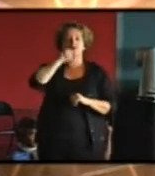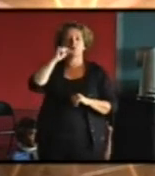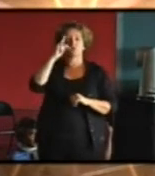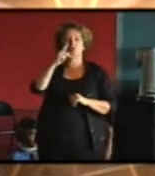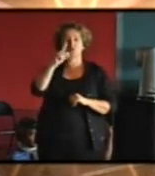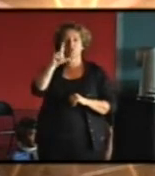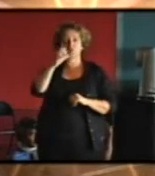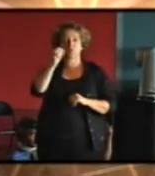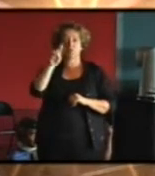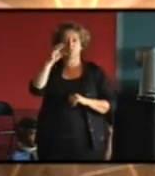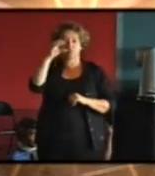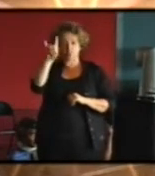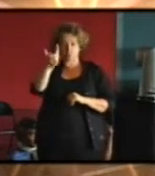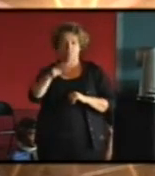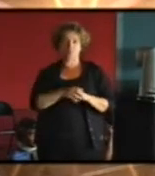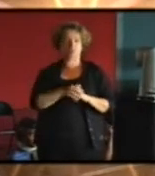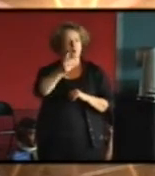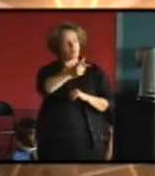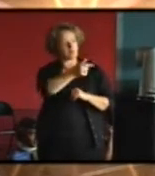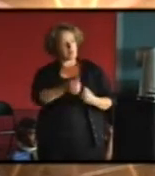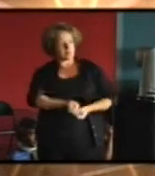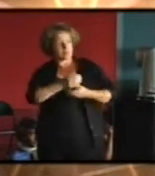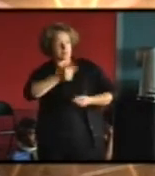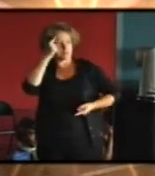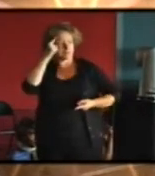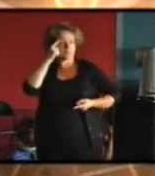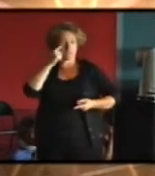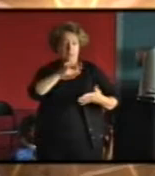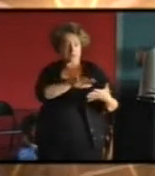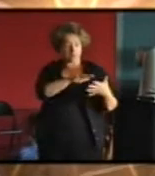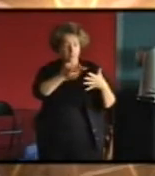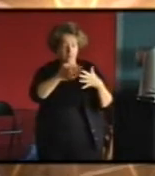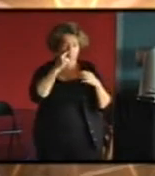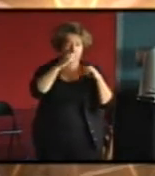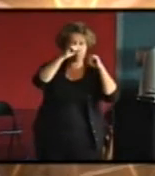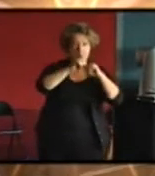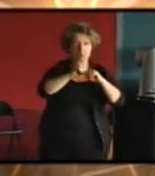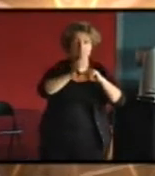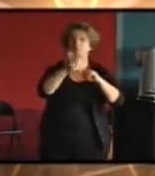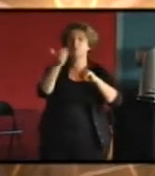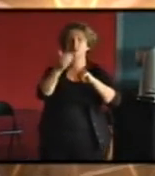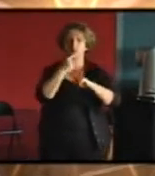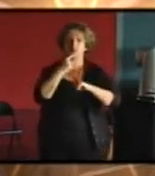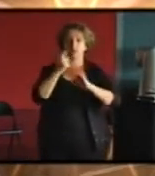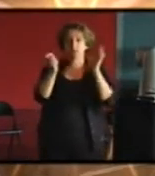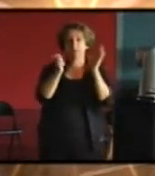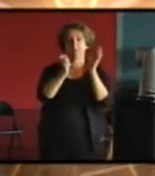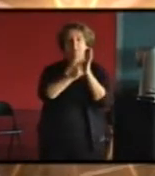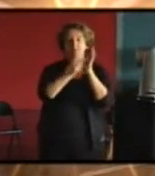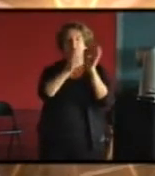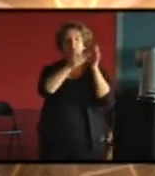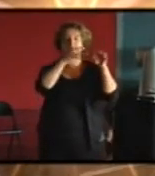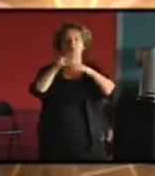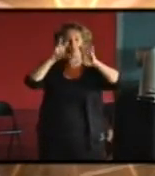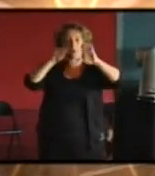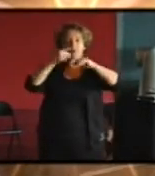des postes possibles éventuels des bureaux des années 80 des bureaux obsolètes des années